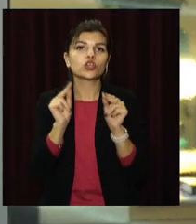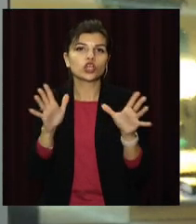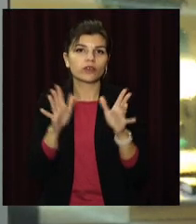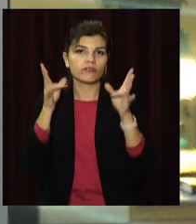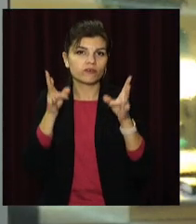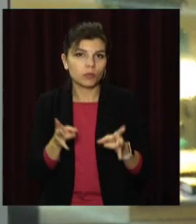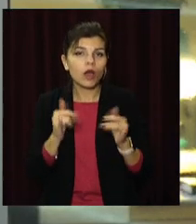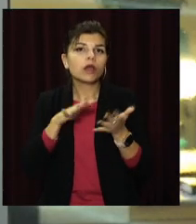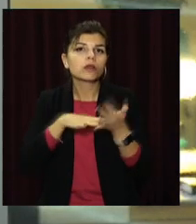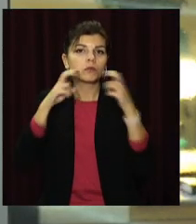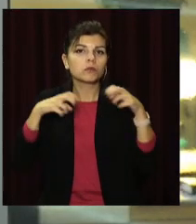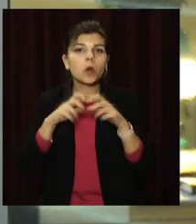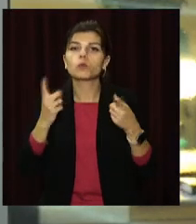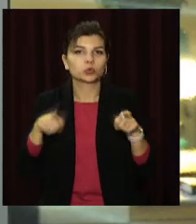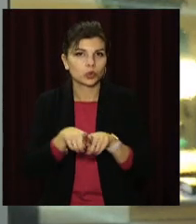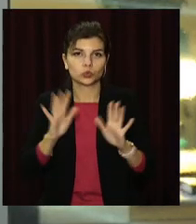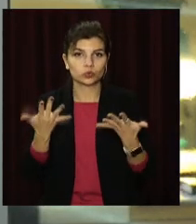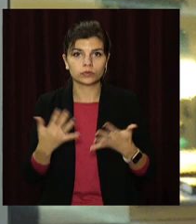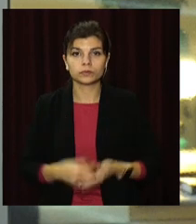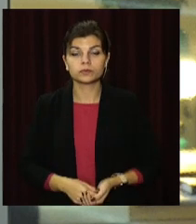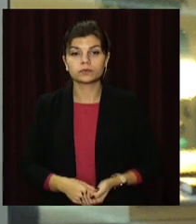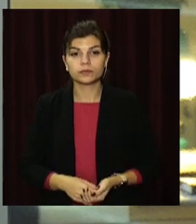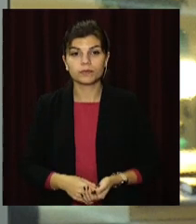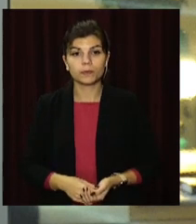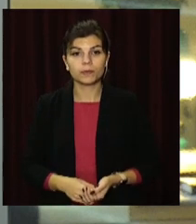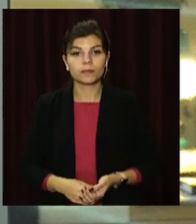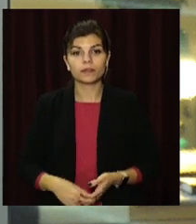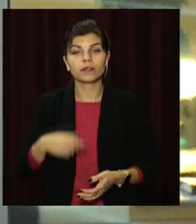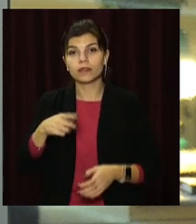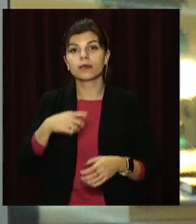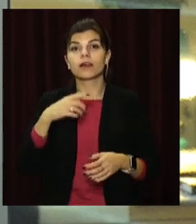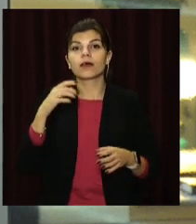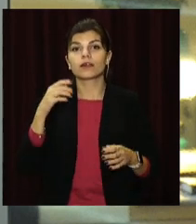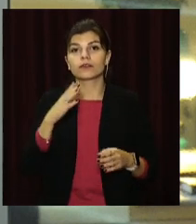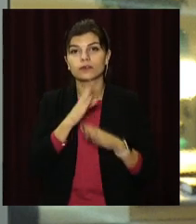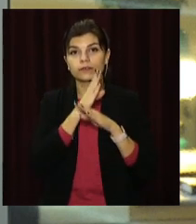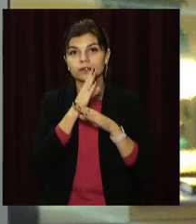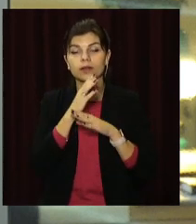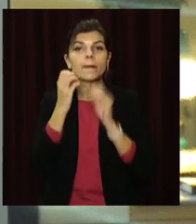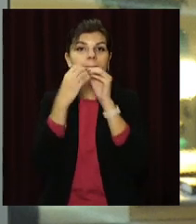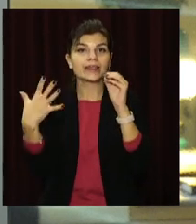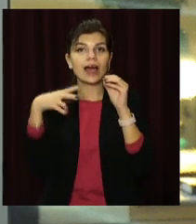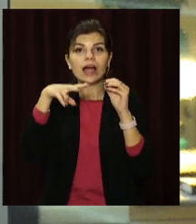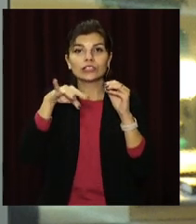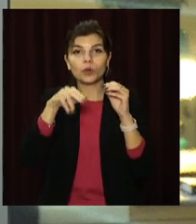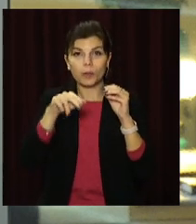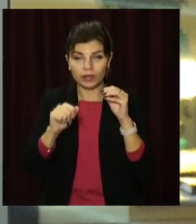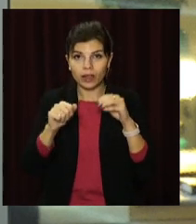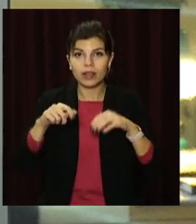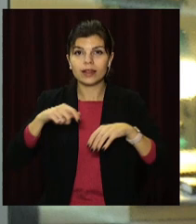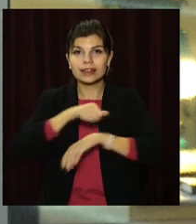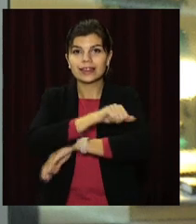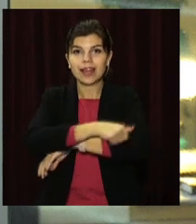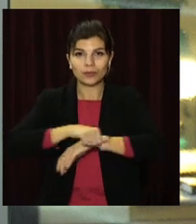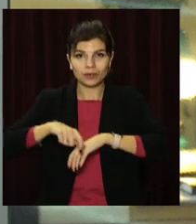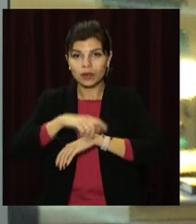пів на четверту 15 листопада на набережній Заводській підірвали будівлю колишнього метизного заводу. Незабаром на цій території